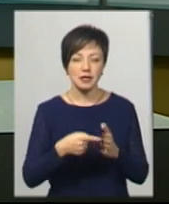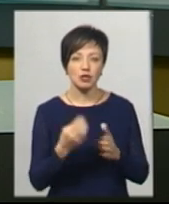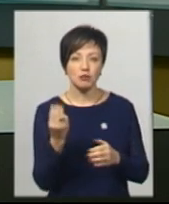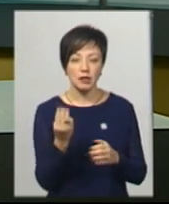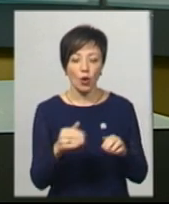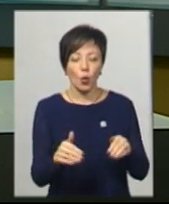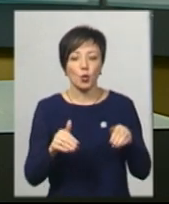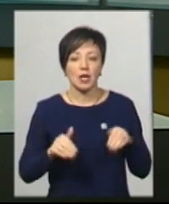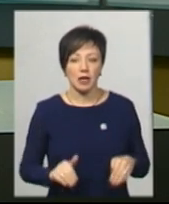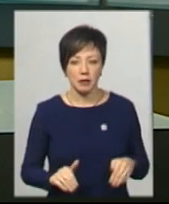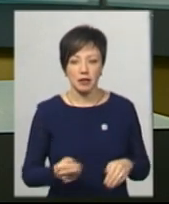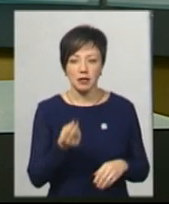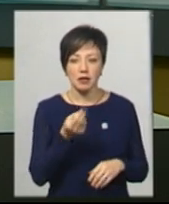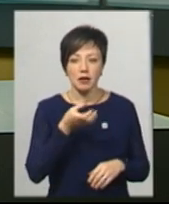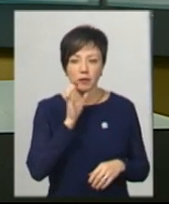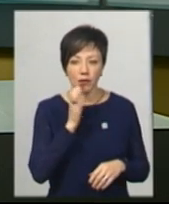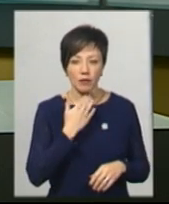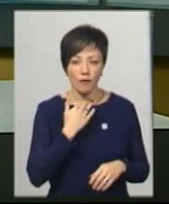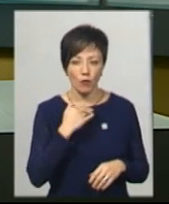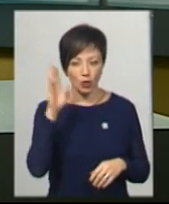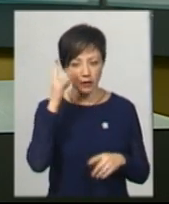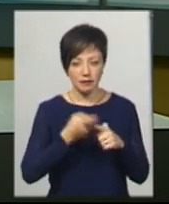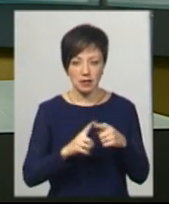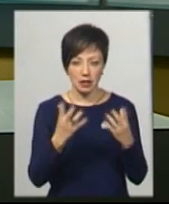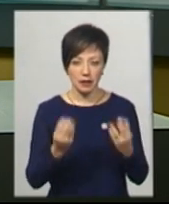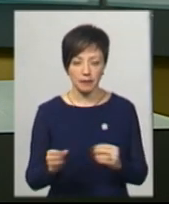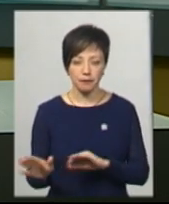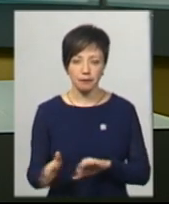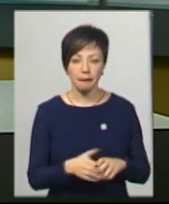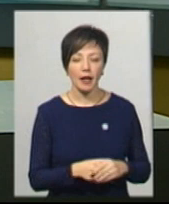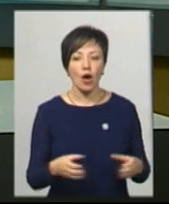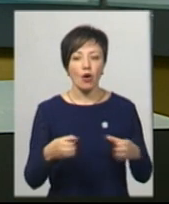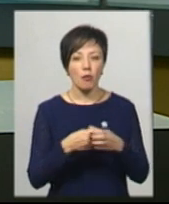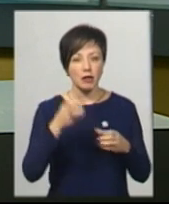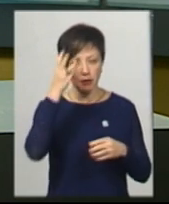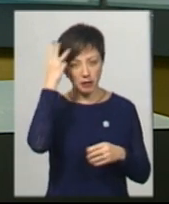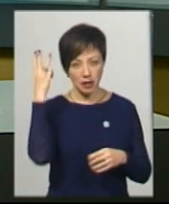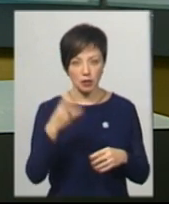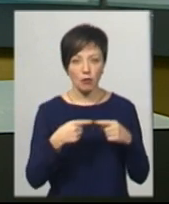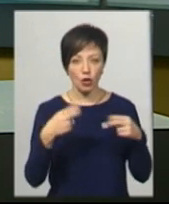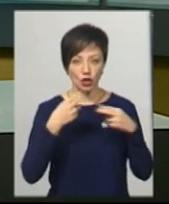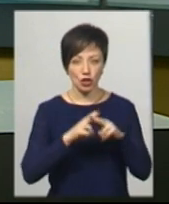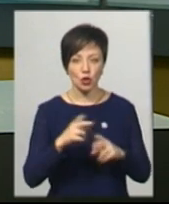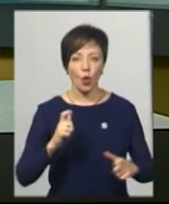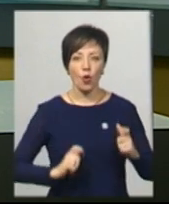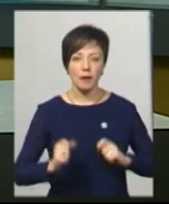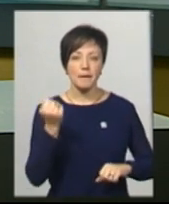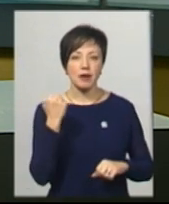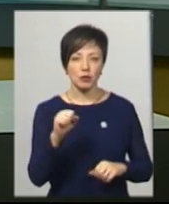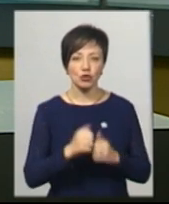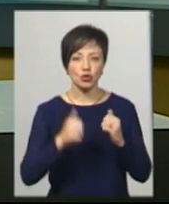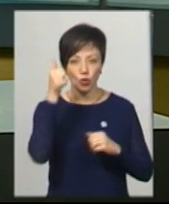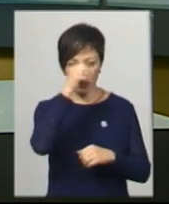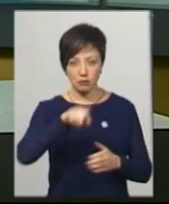утриматися від споживання води у ці дні. Команда Хмельницького політехнічного коледжу перемогла в